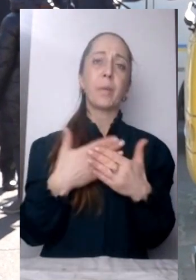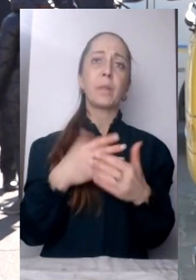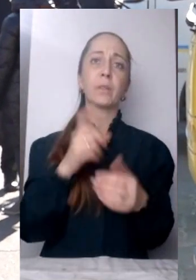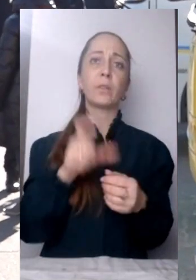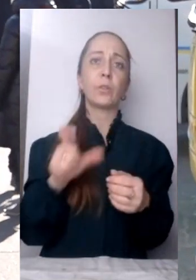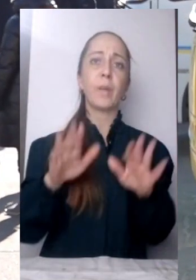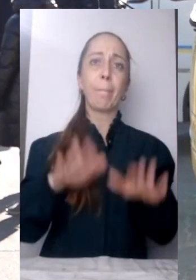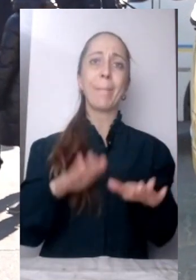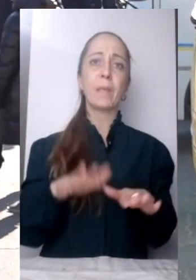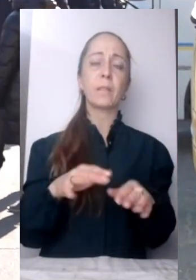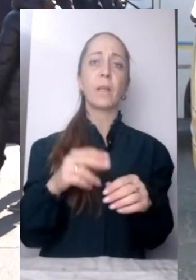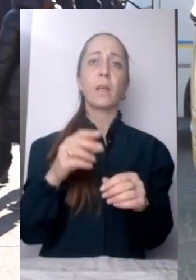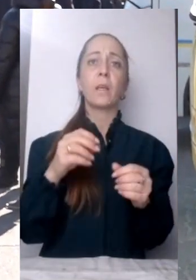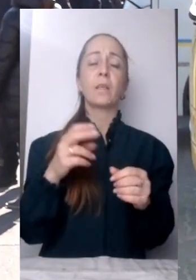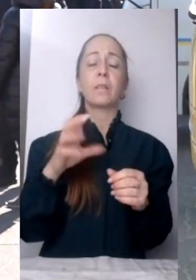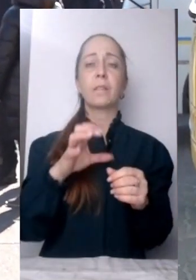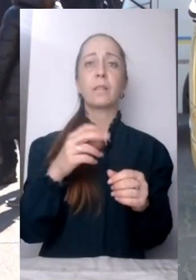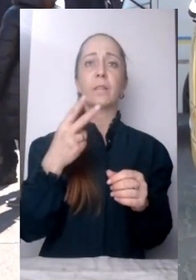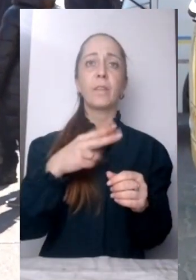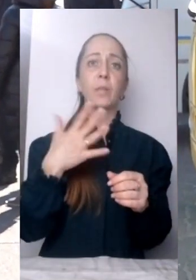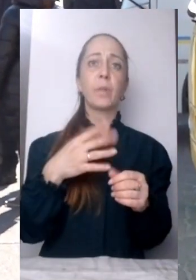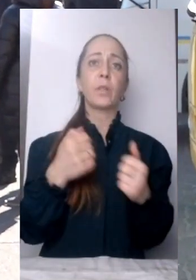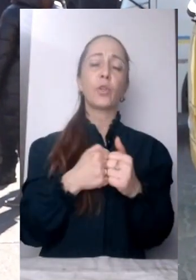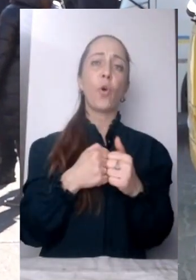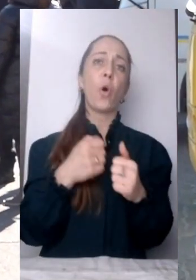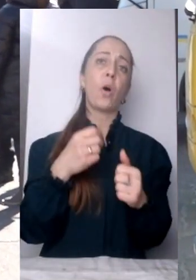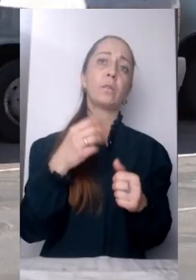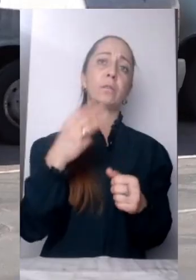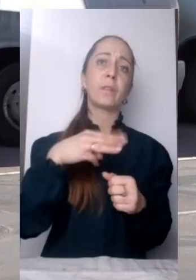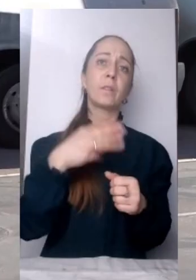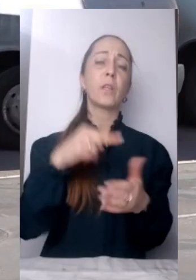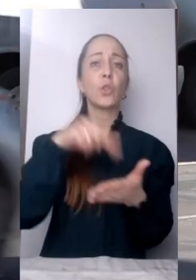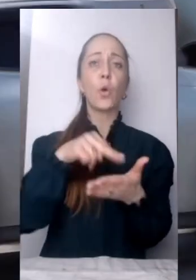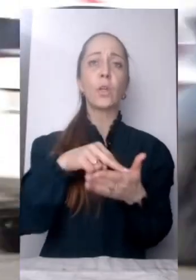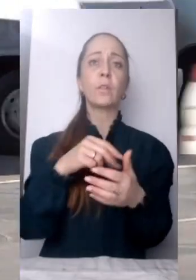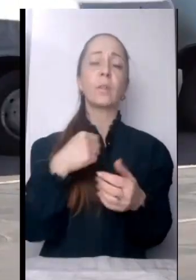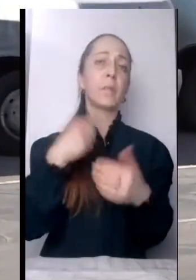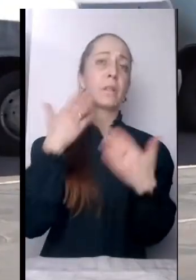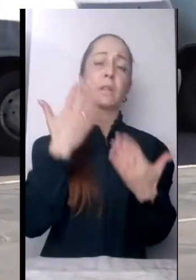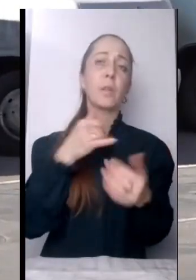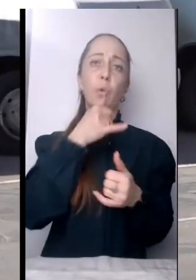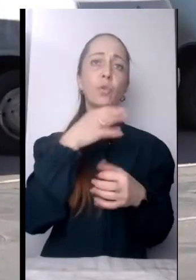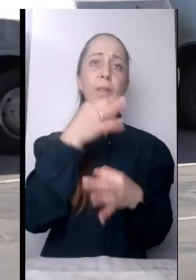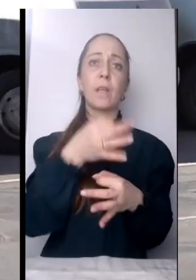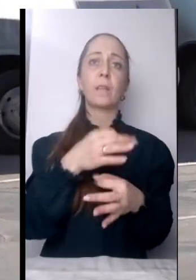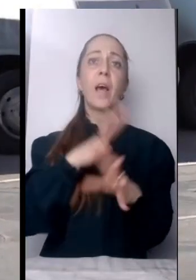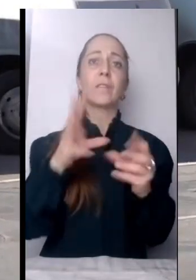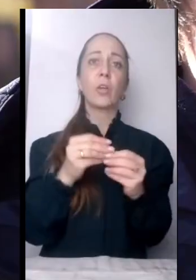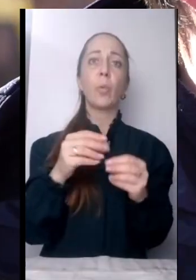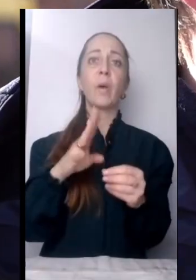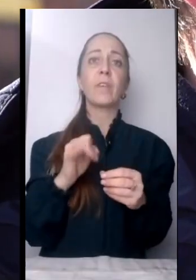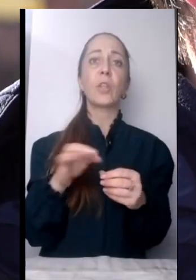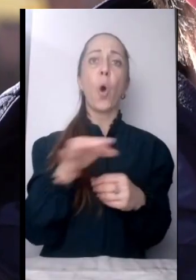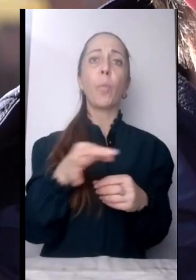30 сидячих міст. Як там будуть брати стоячих, цього ще ми не можемо сказати. Загалом вже від області за евакуйованими вирушать 28